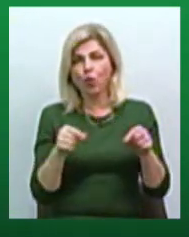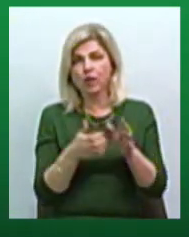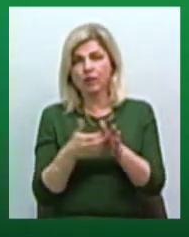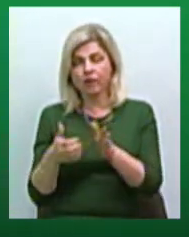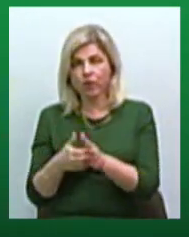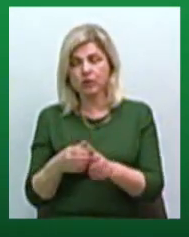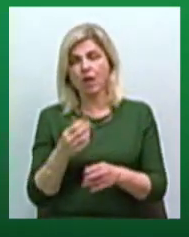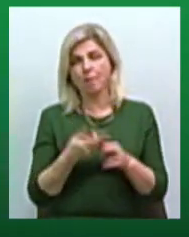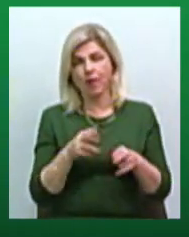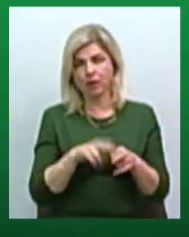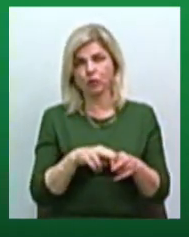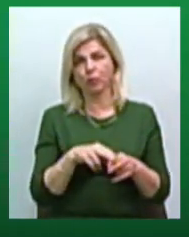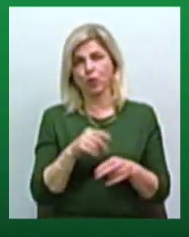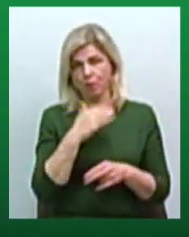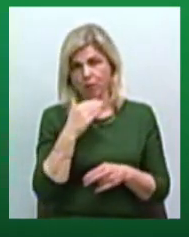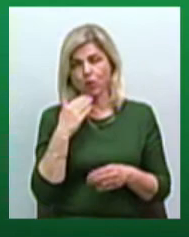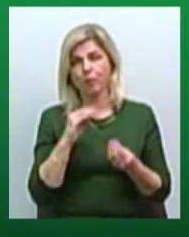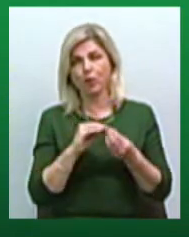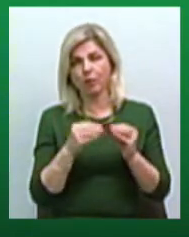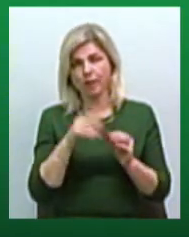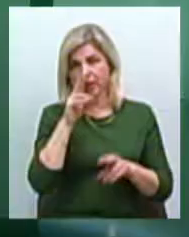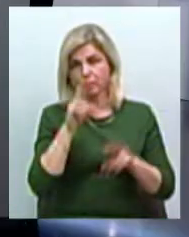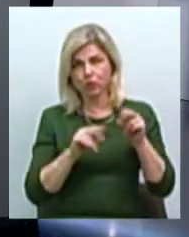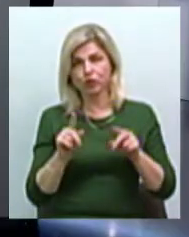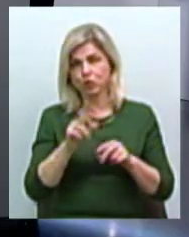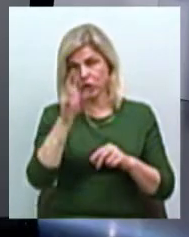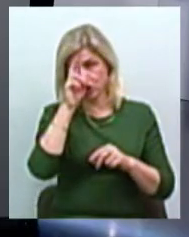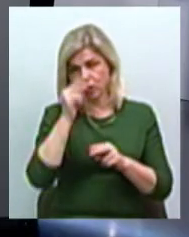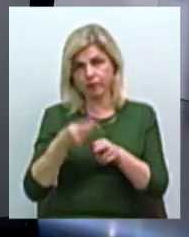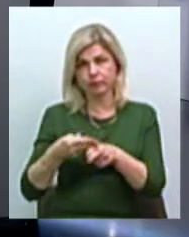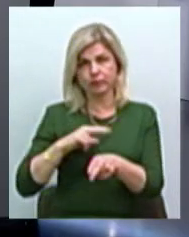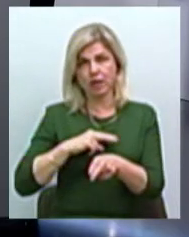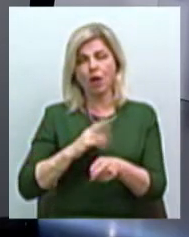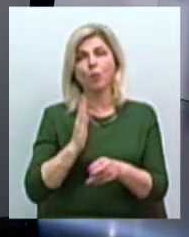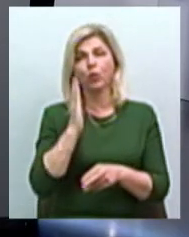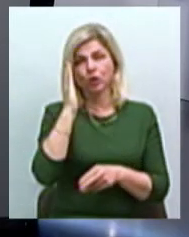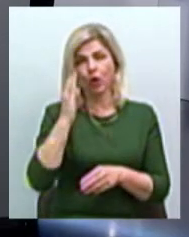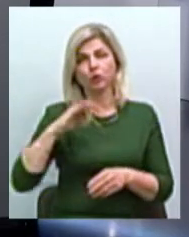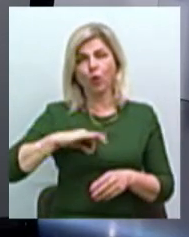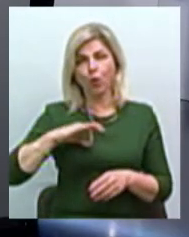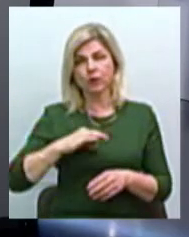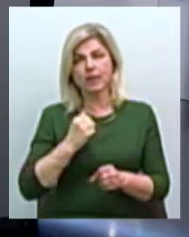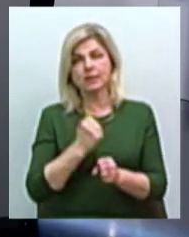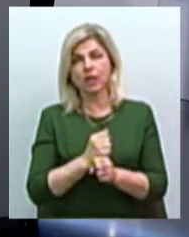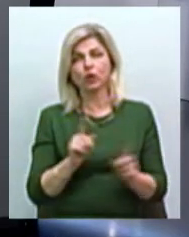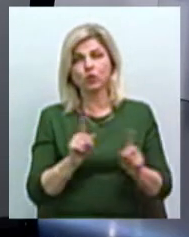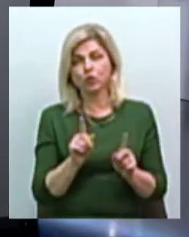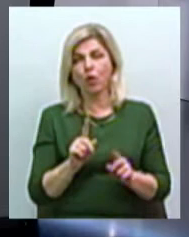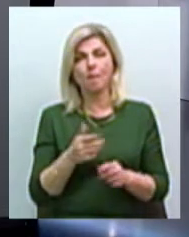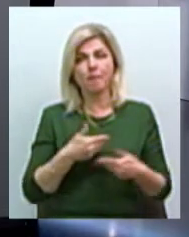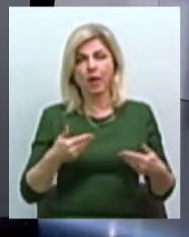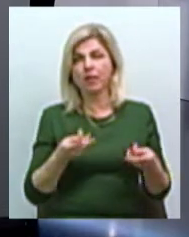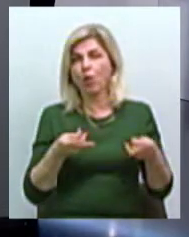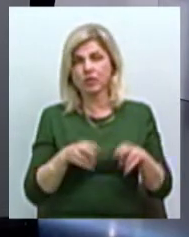Тому можуть бути великі проблеми. Сподіваюся, що держава, компенсую випадаючі доходи і зроблю все, щоб ми не залишилися без дурі.